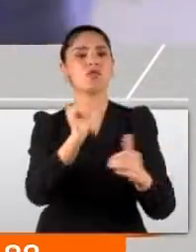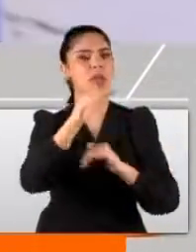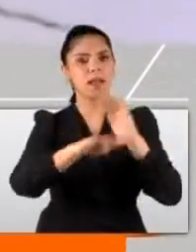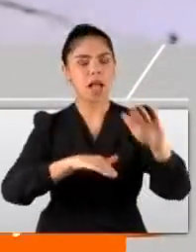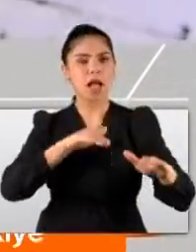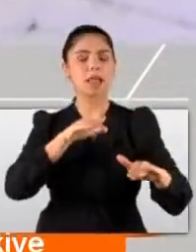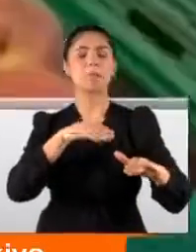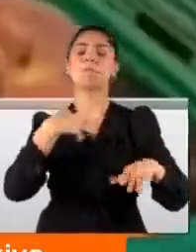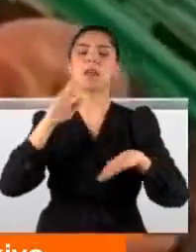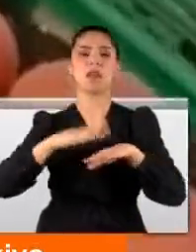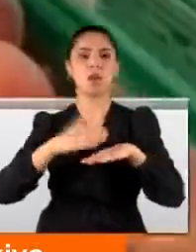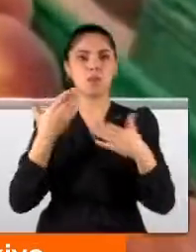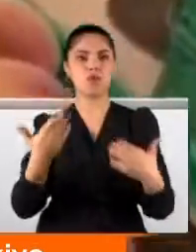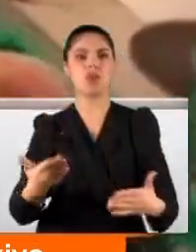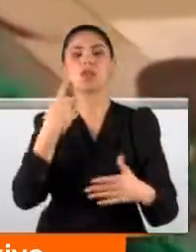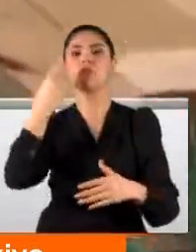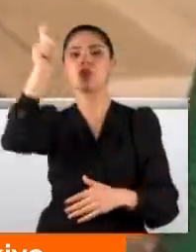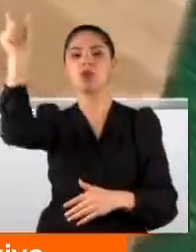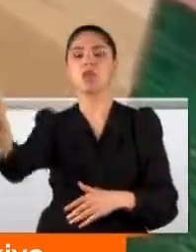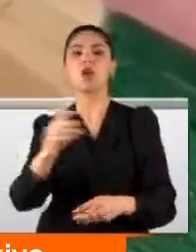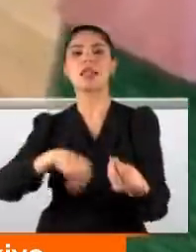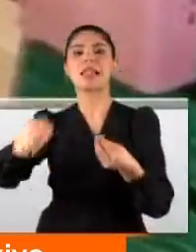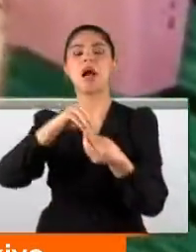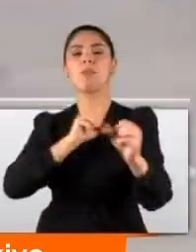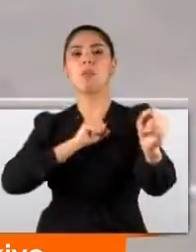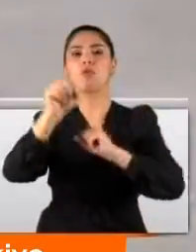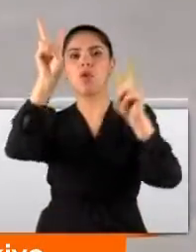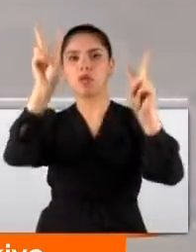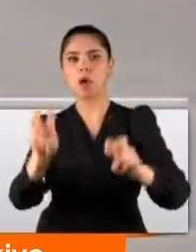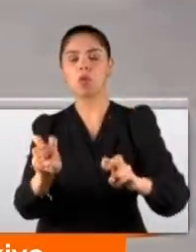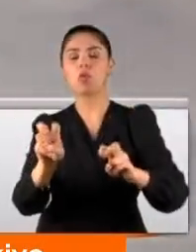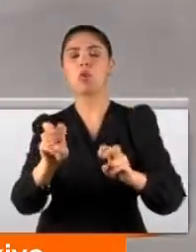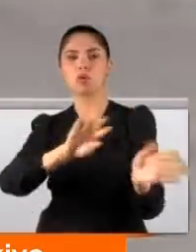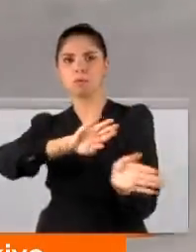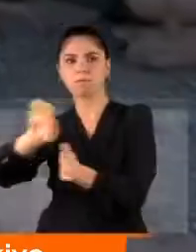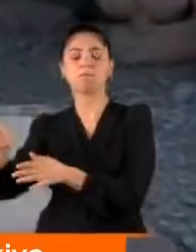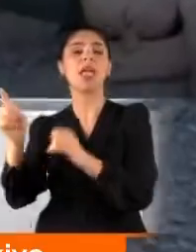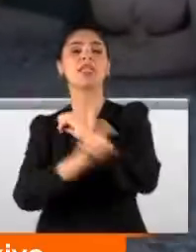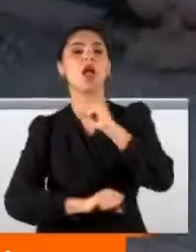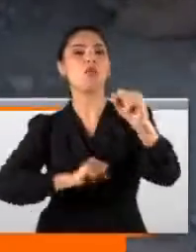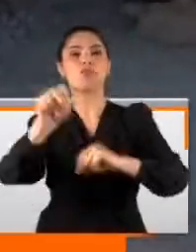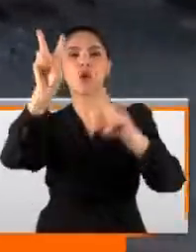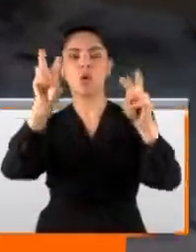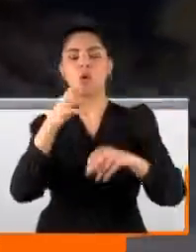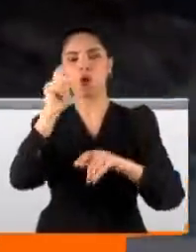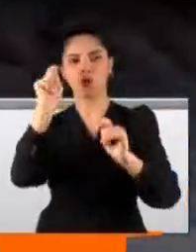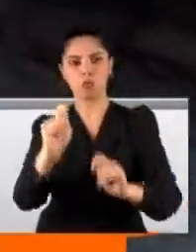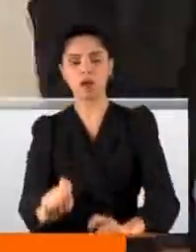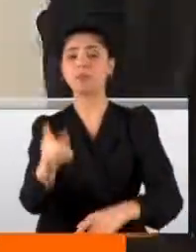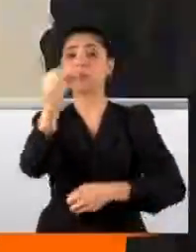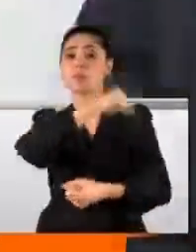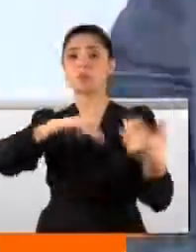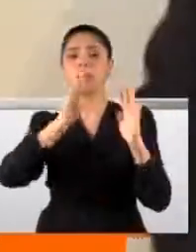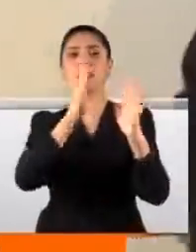adımları atacağız. Erdoğan sözü fahiş fiyatla mücadeleden terörle mücadeleye getirdi. Operasyonlar sürecek